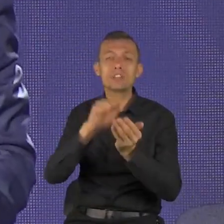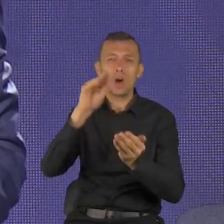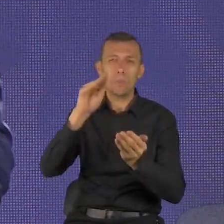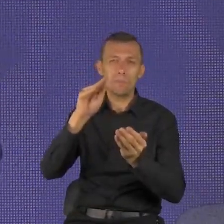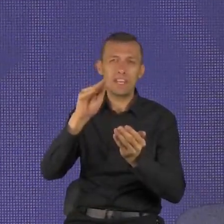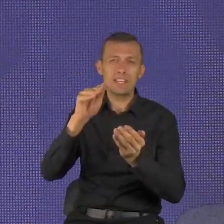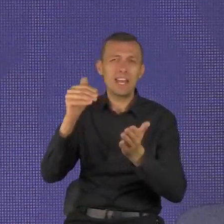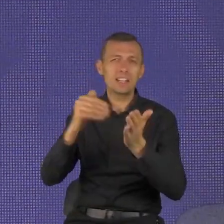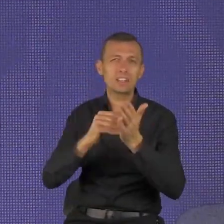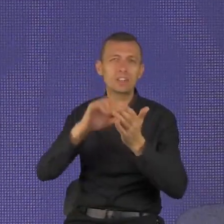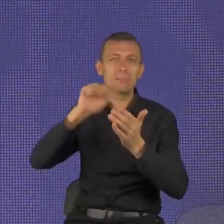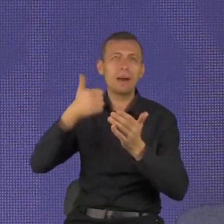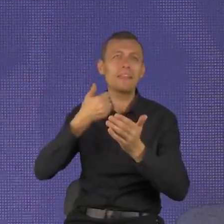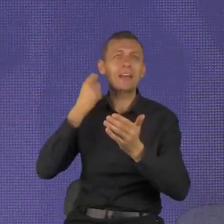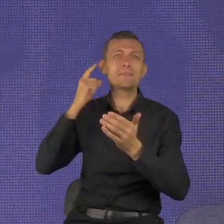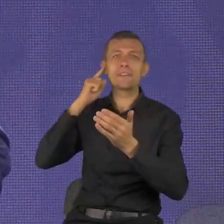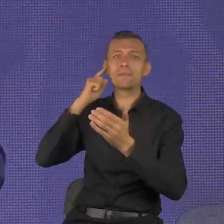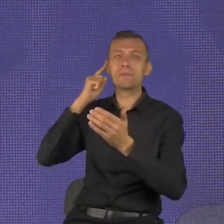Moja żona nie ma.